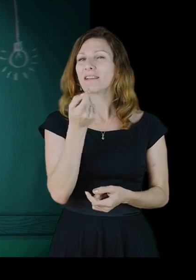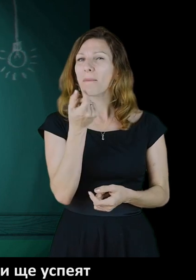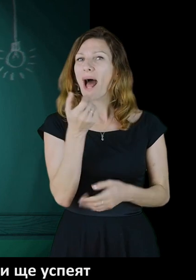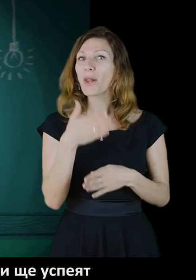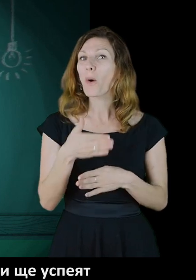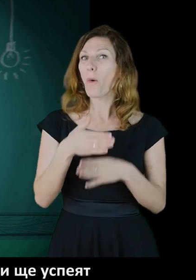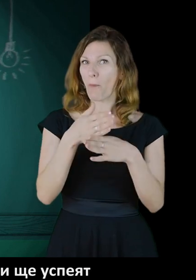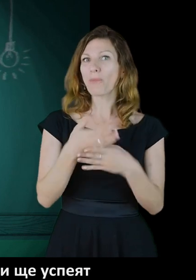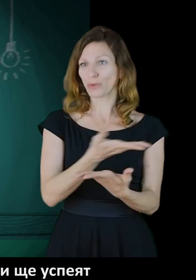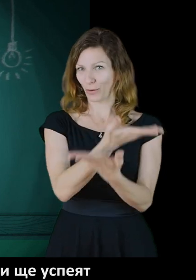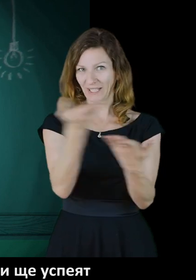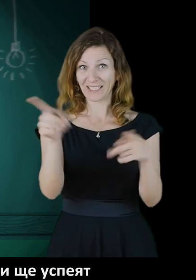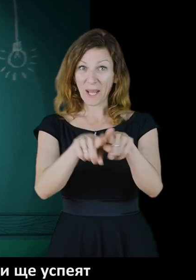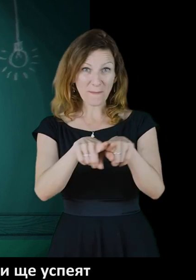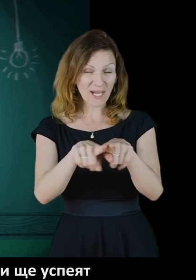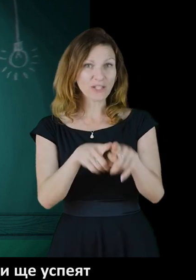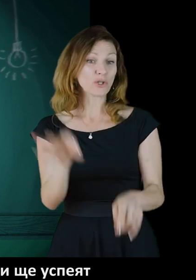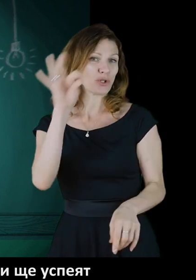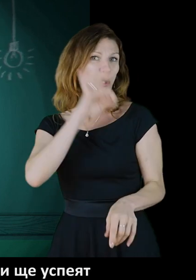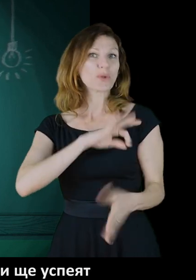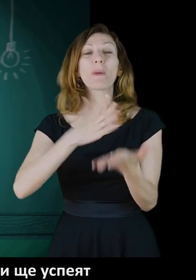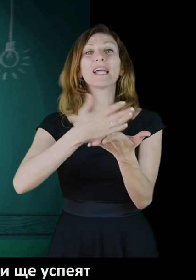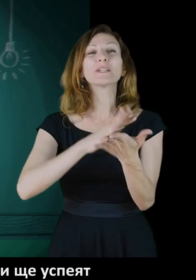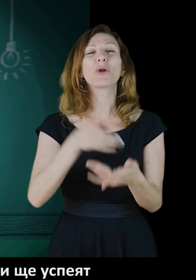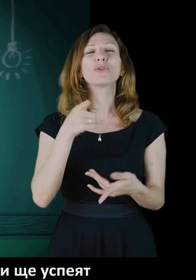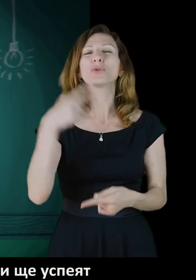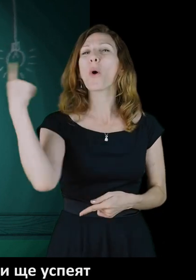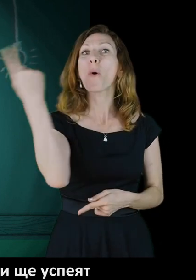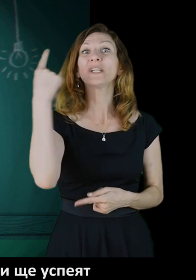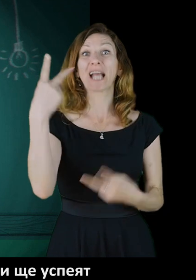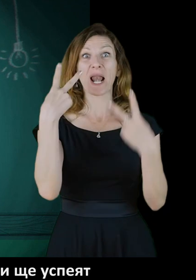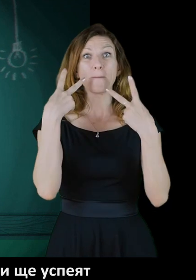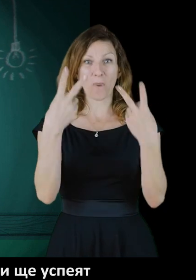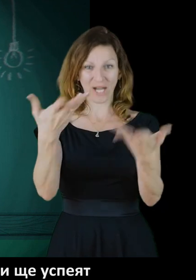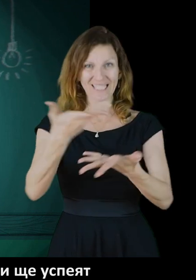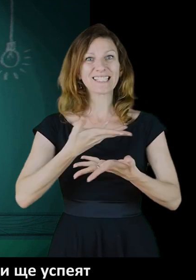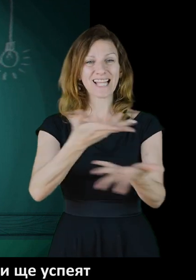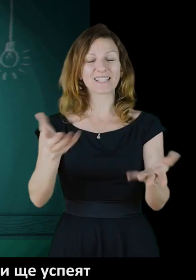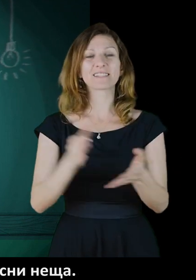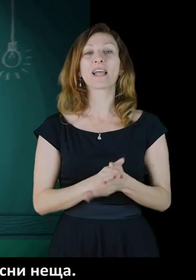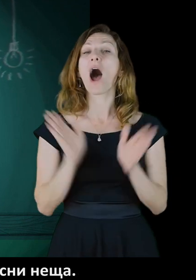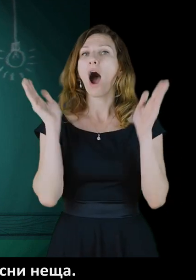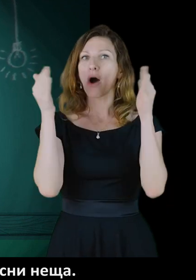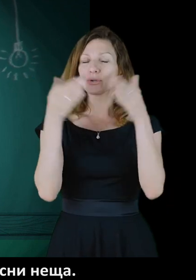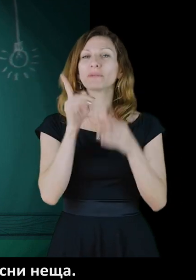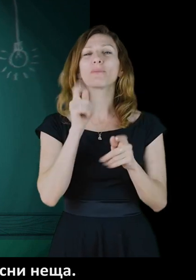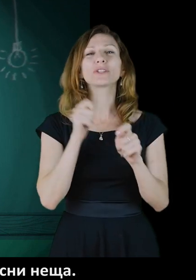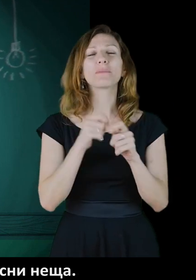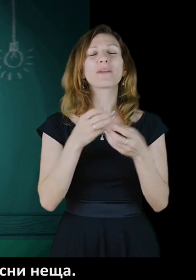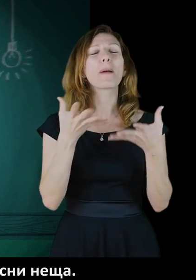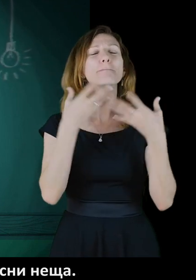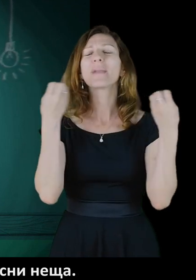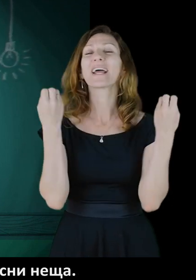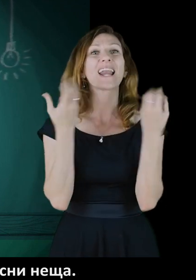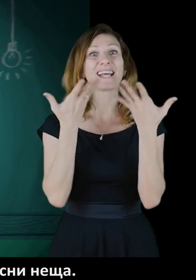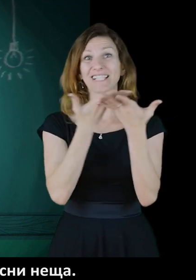И с малко помощ от техните приятели, ще успеят да споделят този уникален поглед и с нас. Аутизмът може да